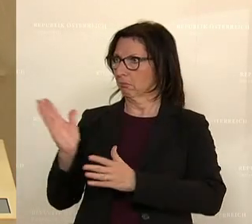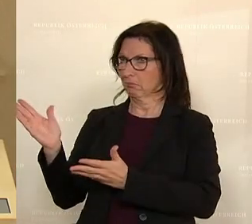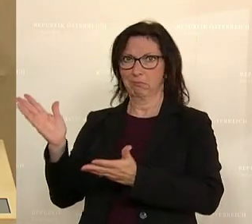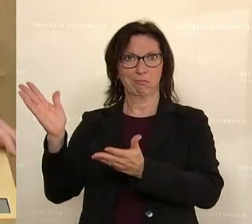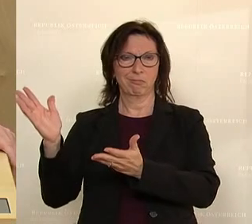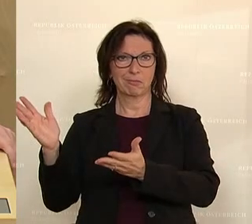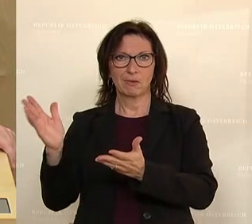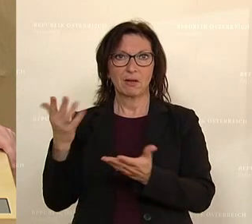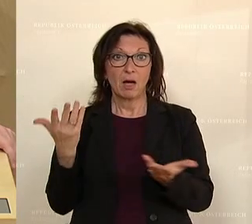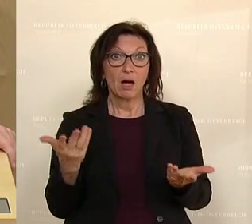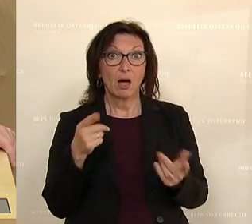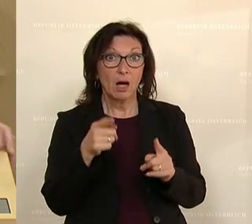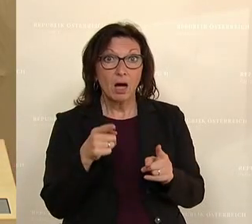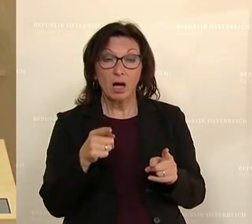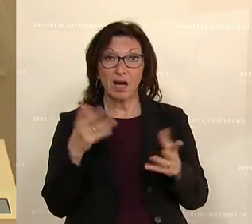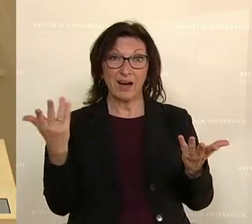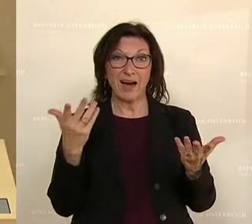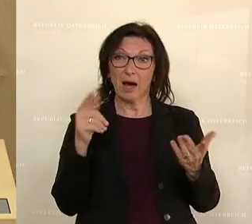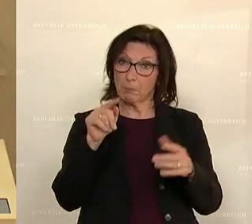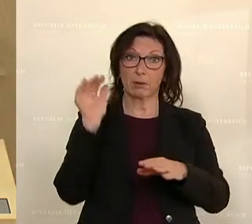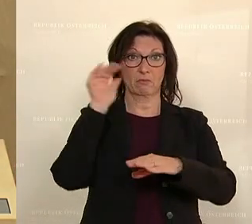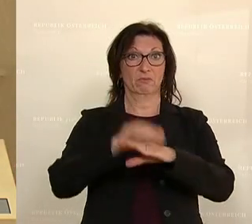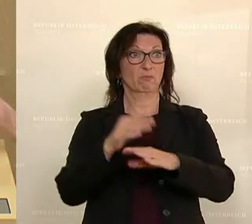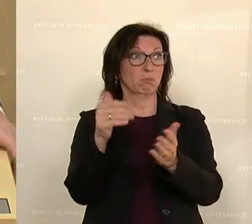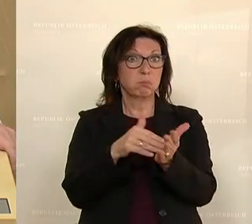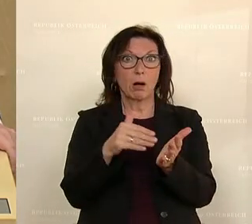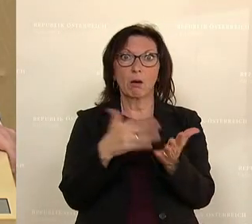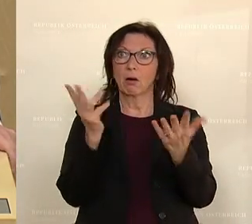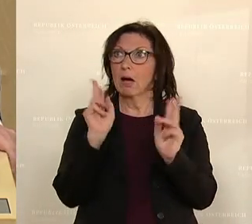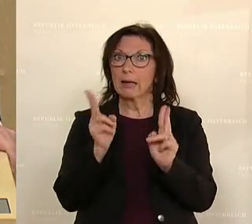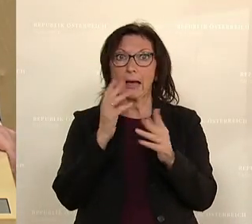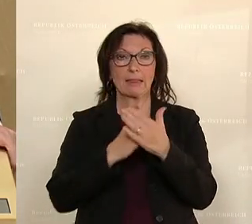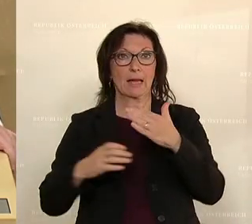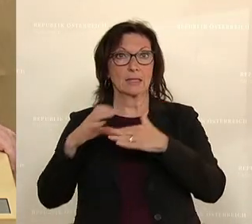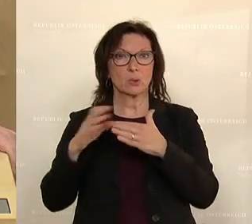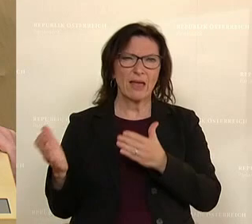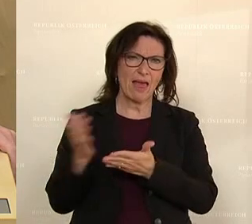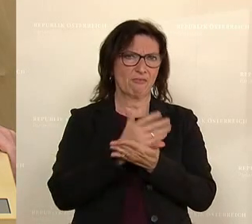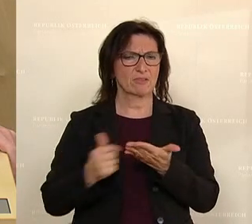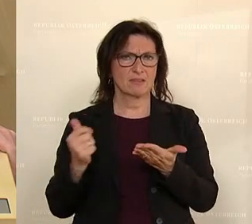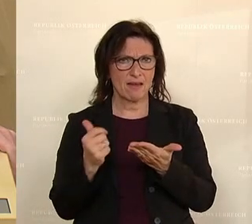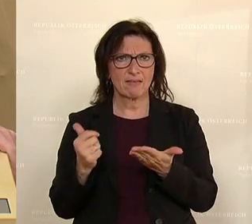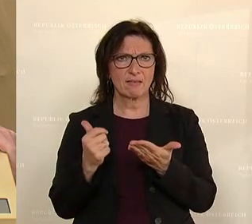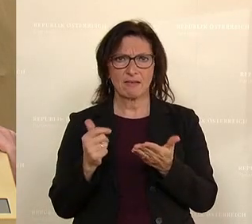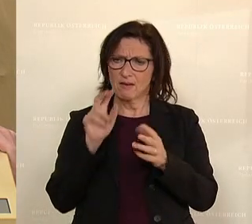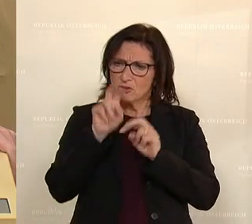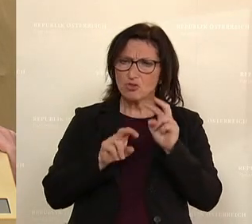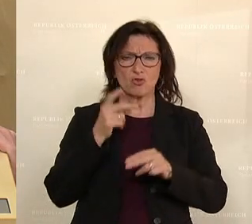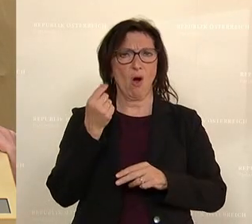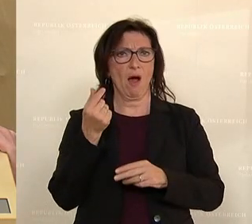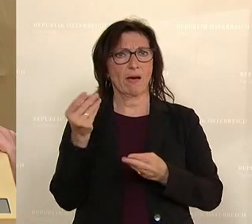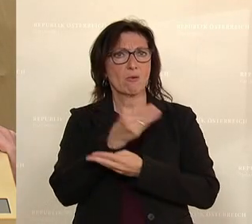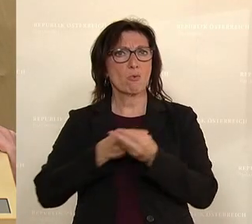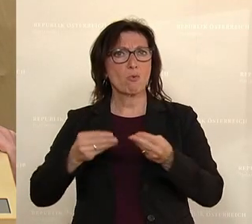Das ist aber conditio sine qua non, diese Feststellung, um einen ressourceneffizienten Umgang auch mit den Steuergeldern